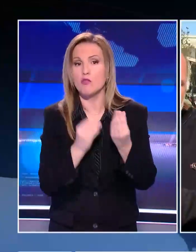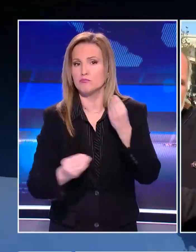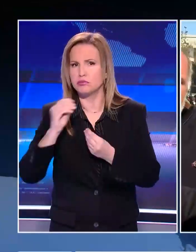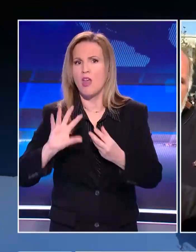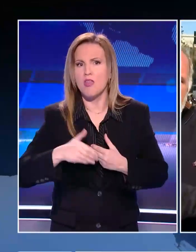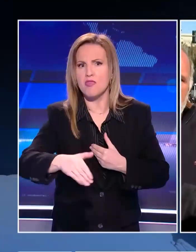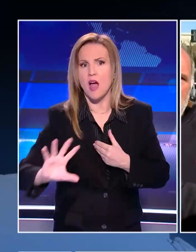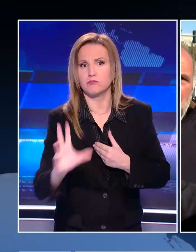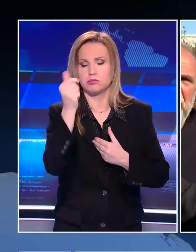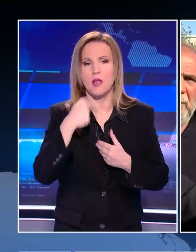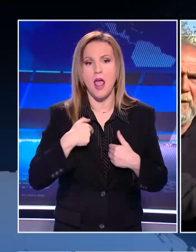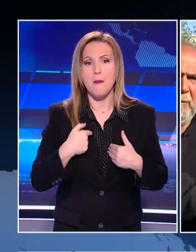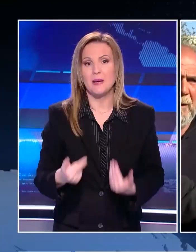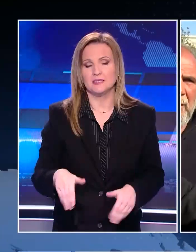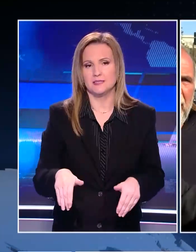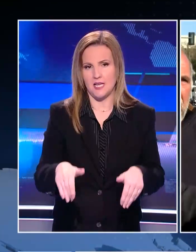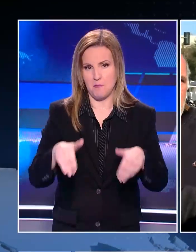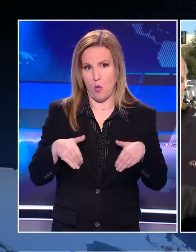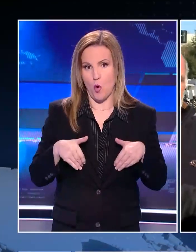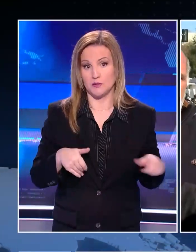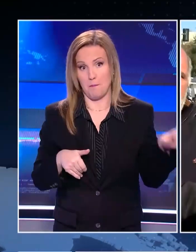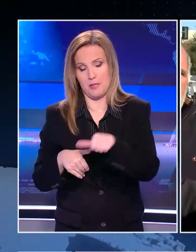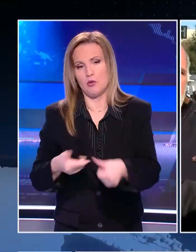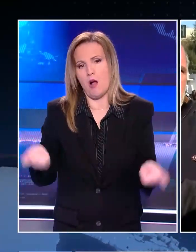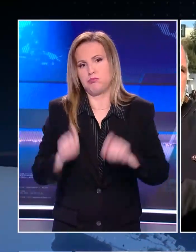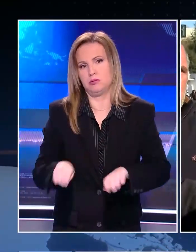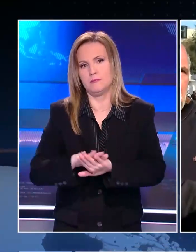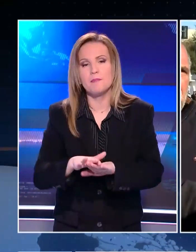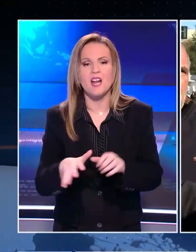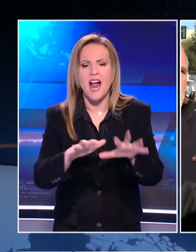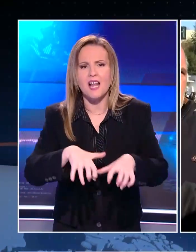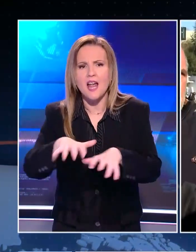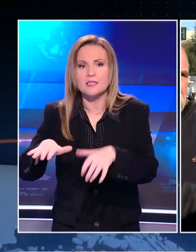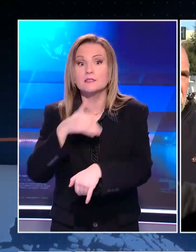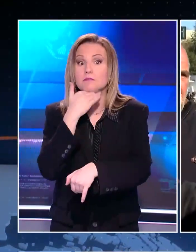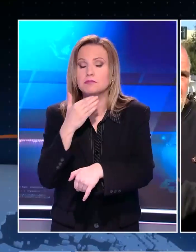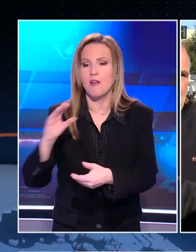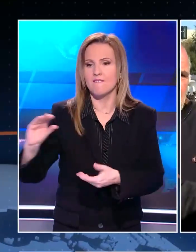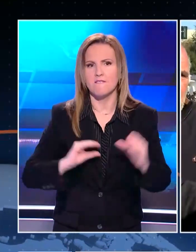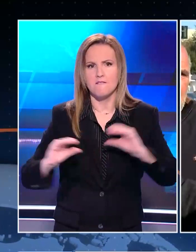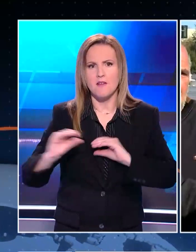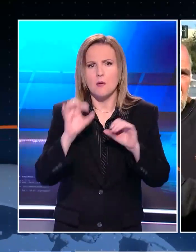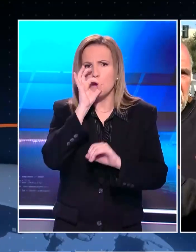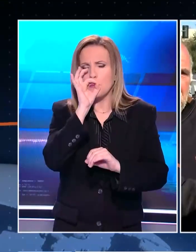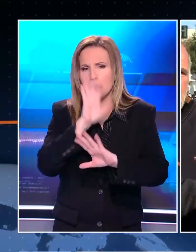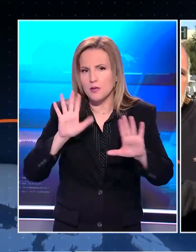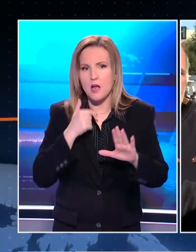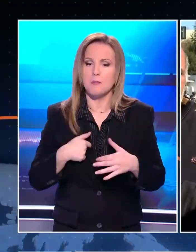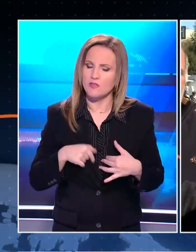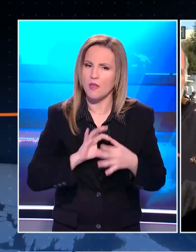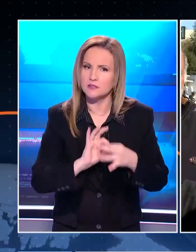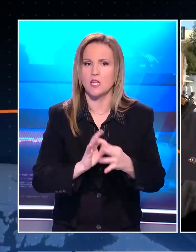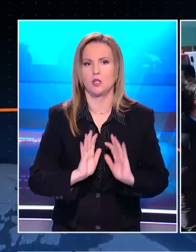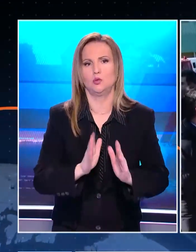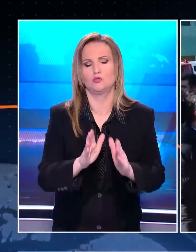Δεν υπάρχει περίπτωση να γυρίσουμε πίσω. Τι να κάνουμε. Να καλλιεργήσουμε, δεν έχουμε τη δυνατότητα. Δεν πήραμε λεφτά πουθενά. Οπότε θα συνεχίσουμε